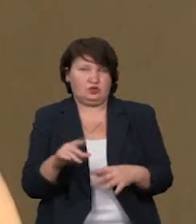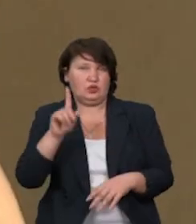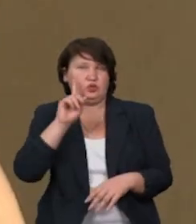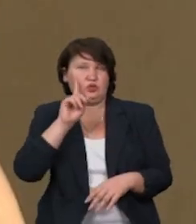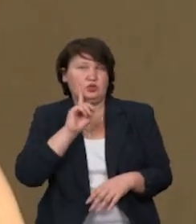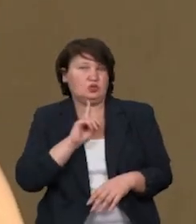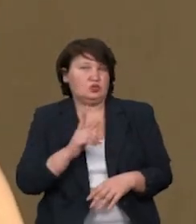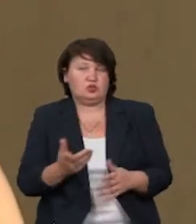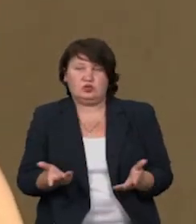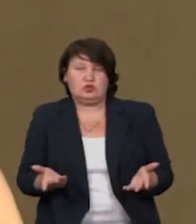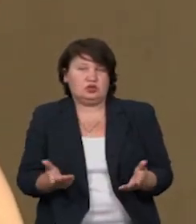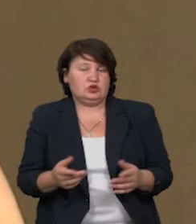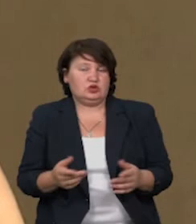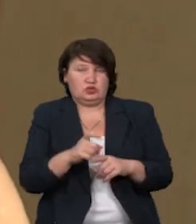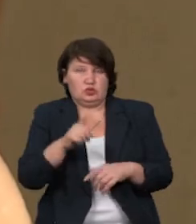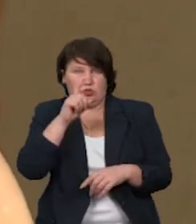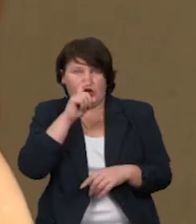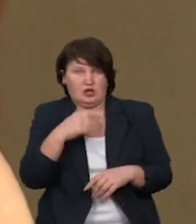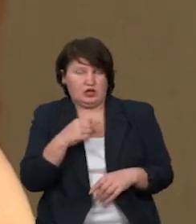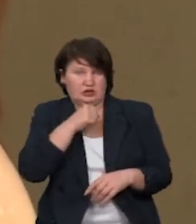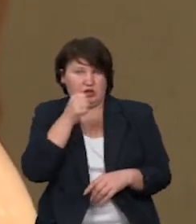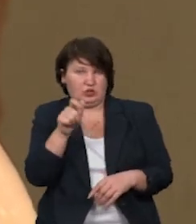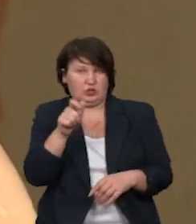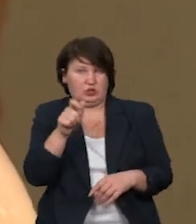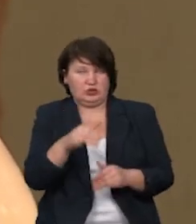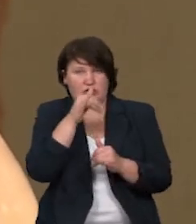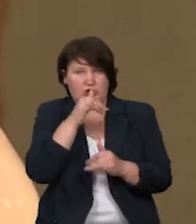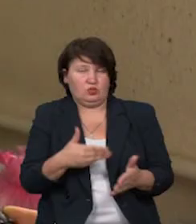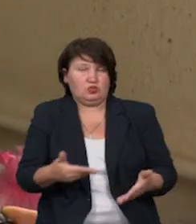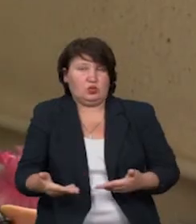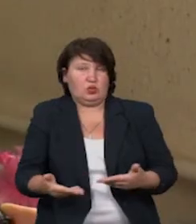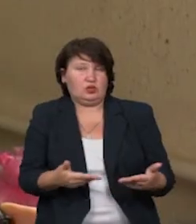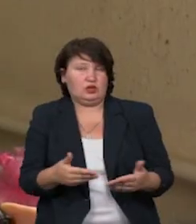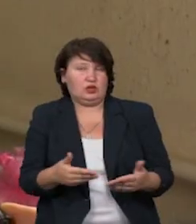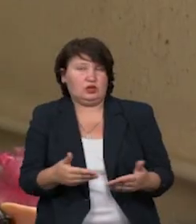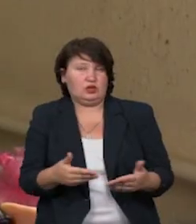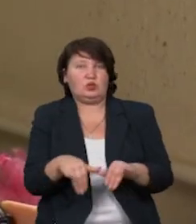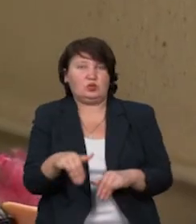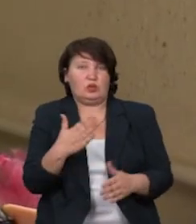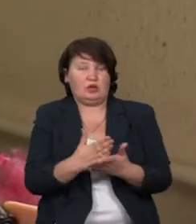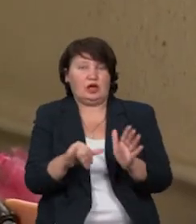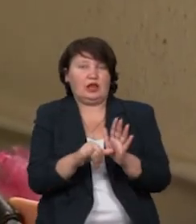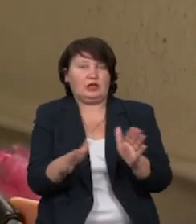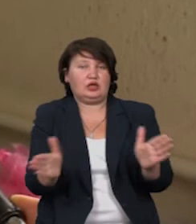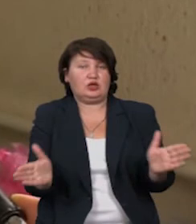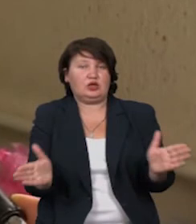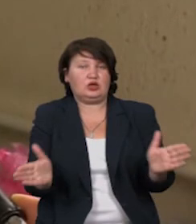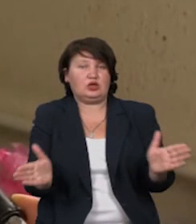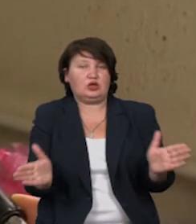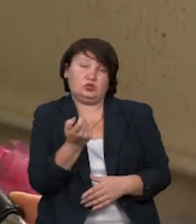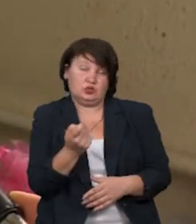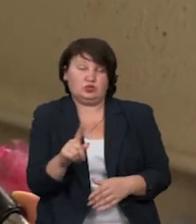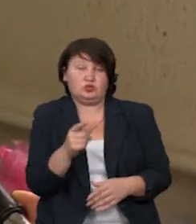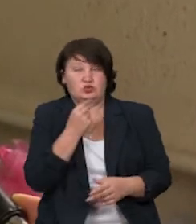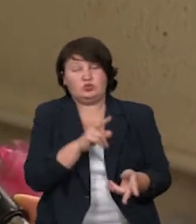крайно погані, бо я вже старша людина, не можу ходити нікуди. Маю електричну плитку, ти так трошки щось там